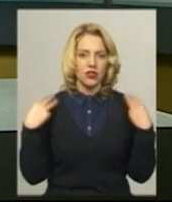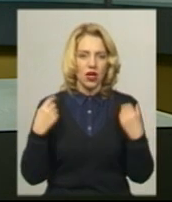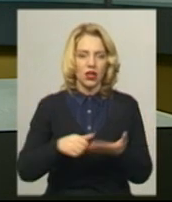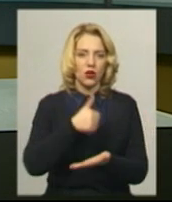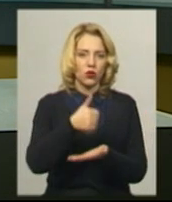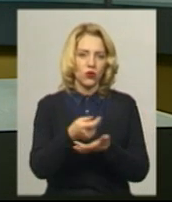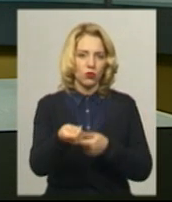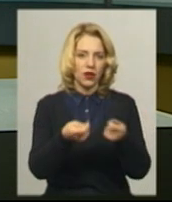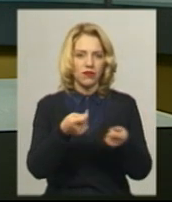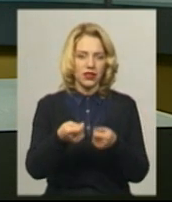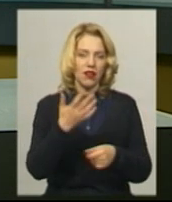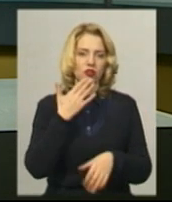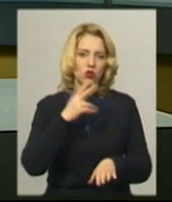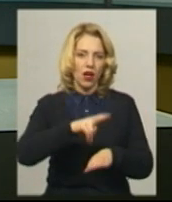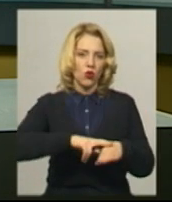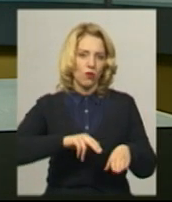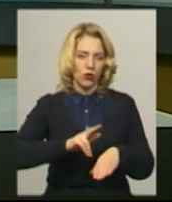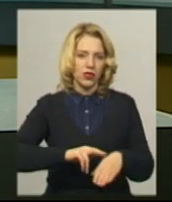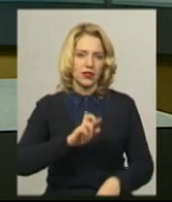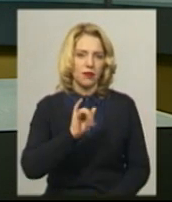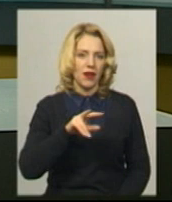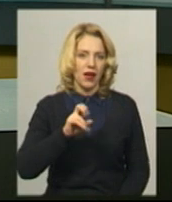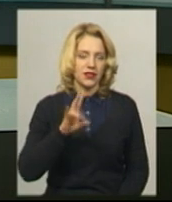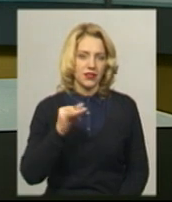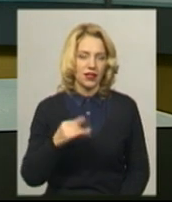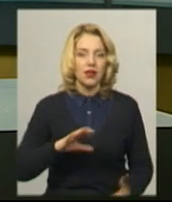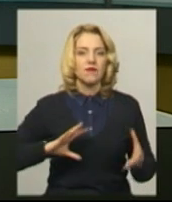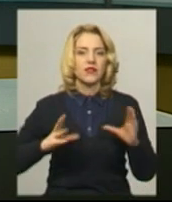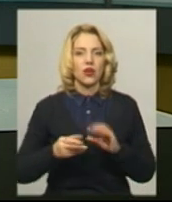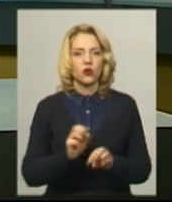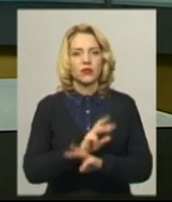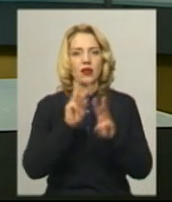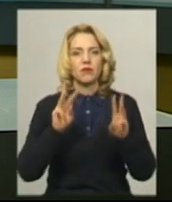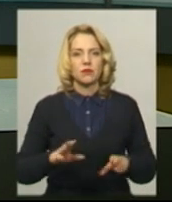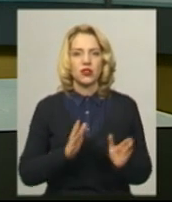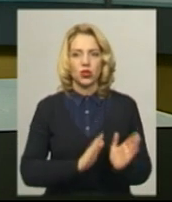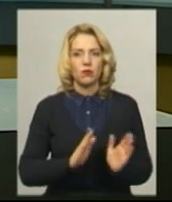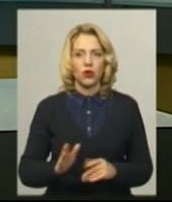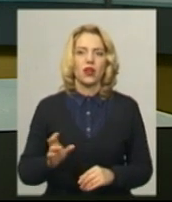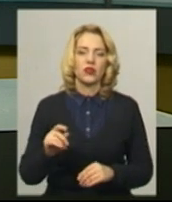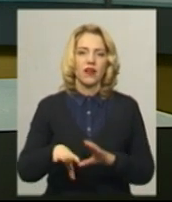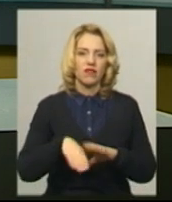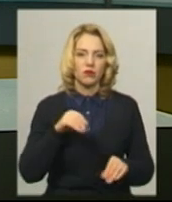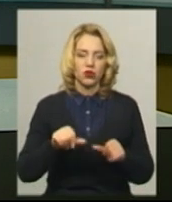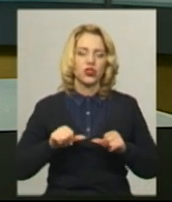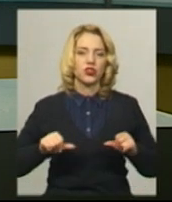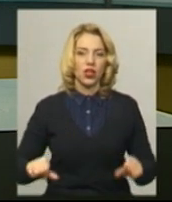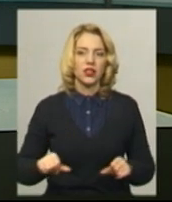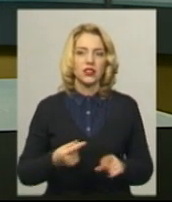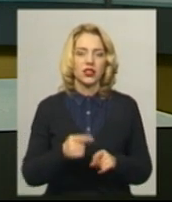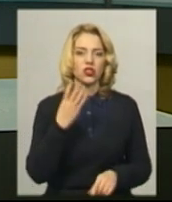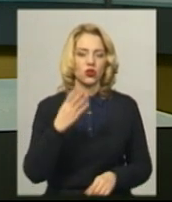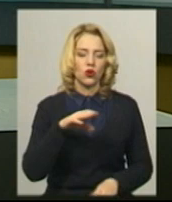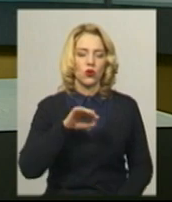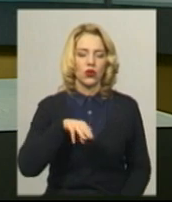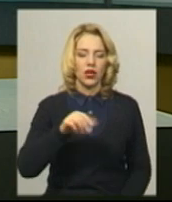національної поліції в Хмельницькій області Валентин Білянський. Загалом забезпечували порядок на виборчих дільницях 4